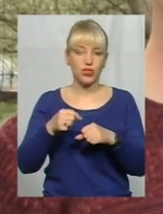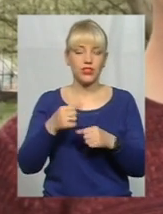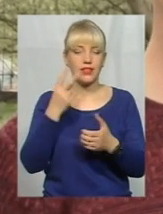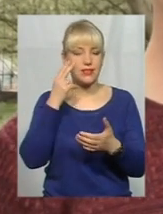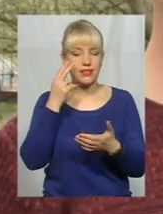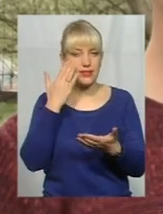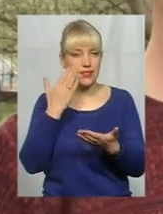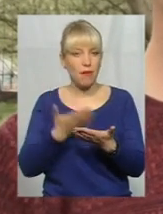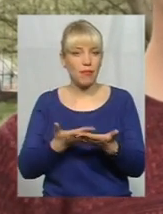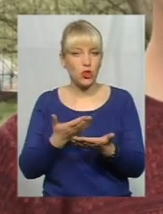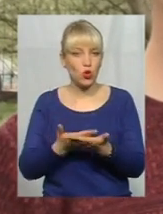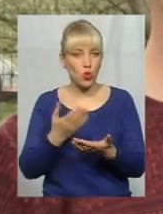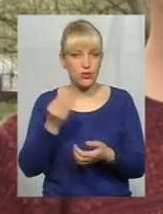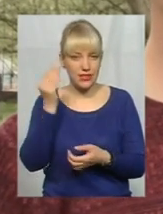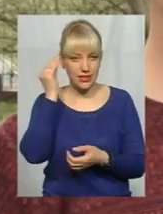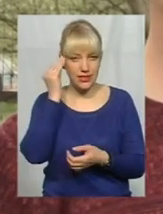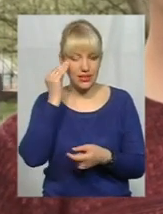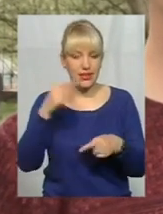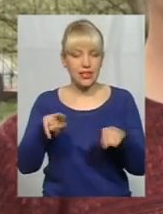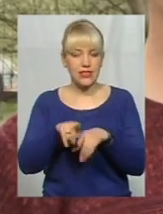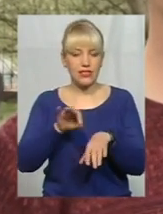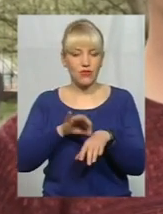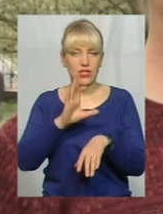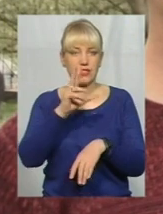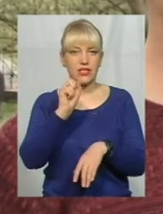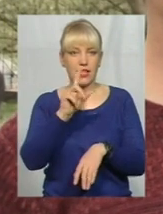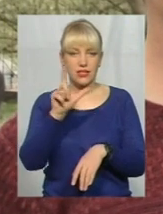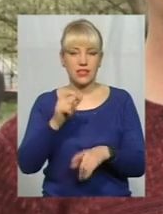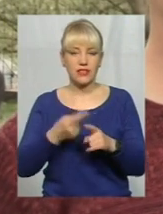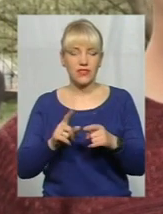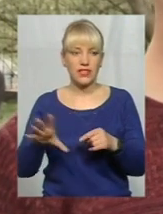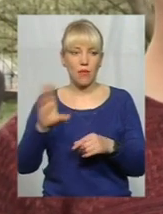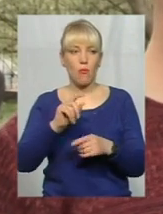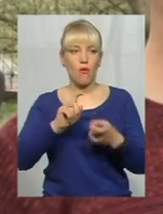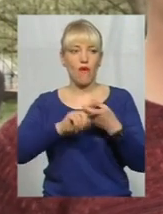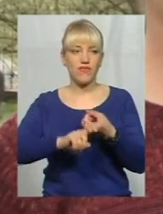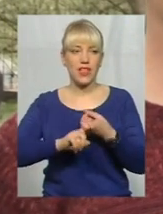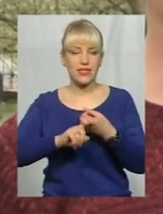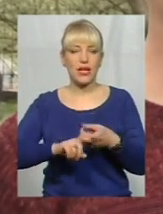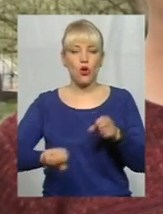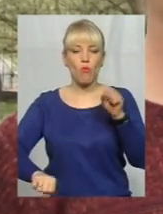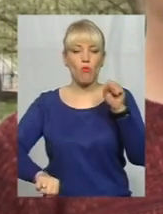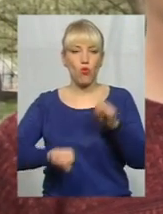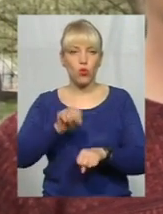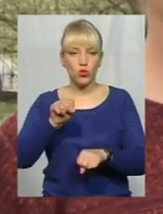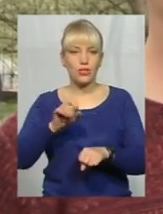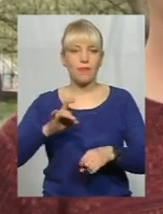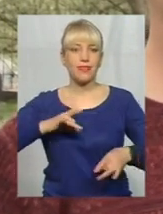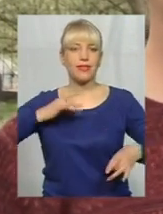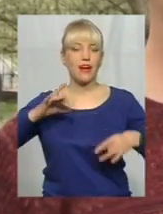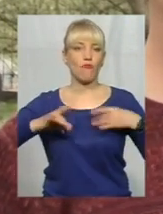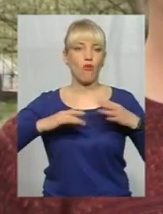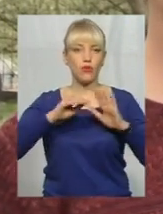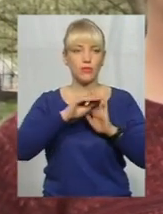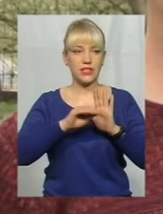захворювання на сказ. Це такі вони, всі ці ознаки, вони пов'язані із порушенням нервової системи. Це